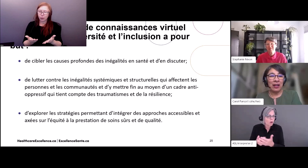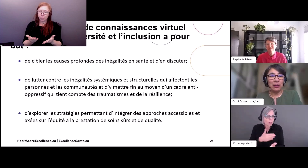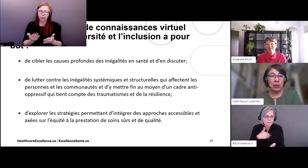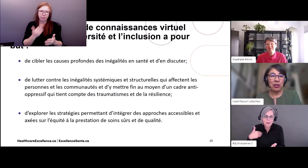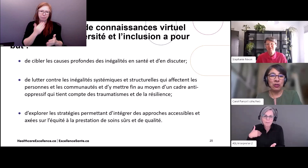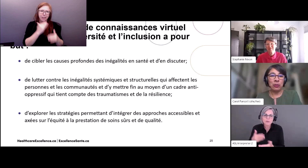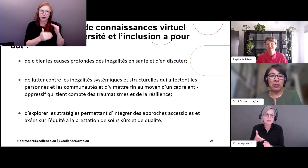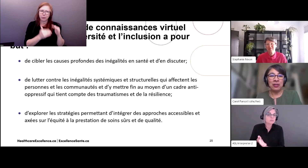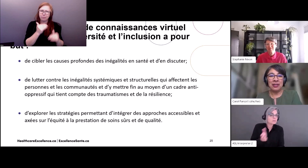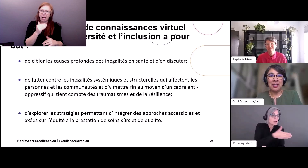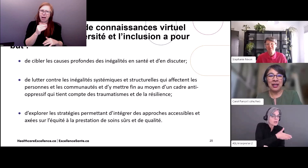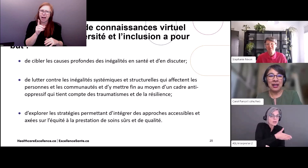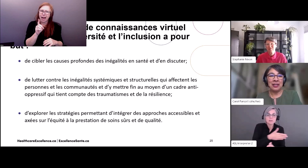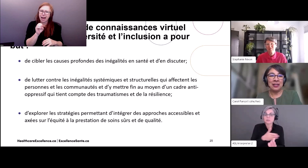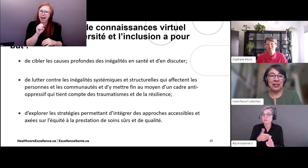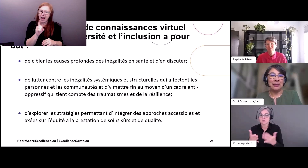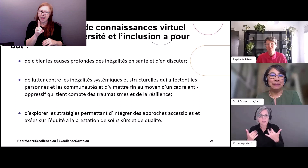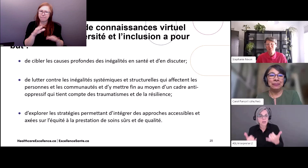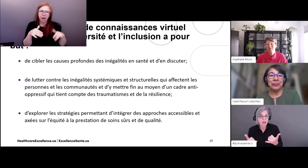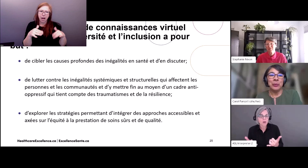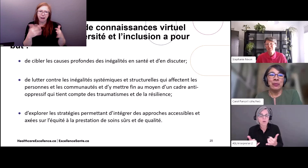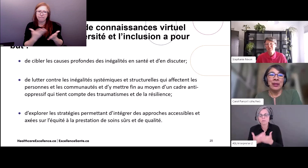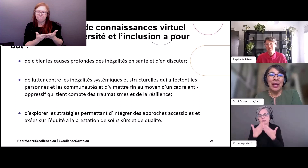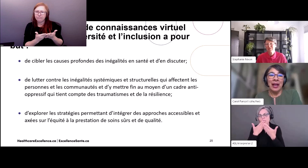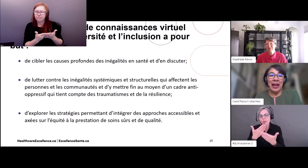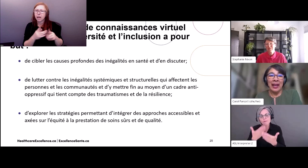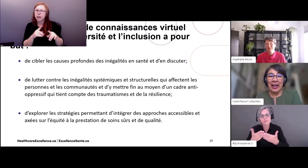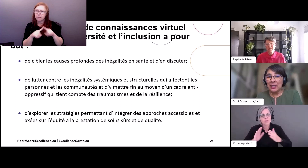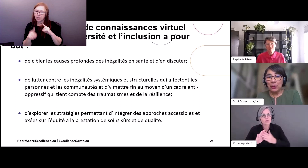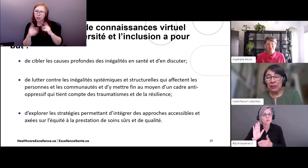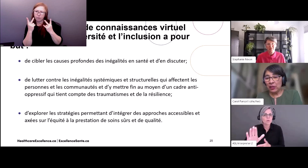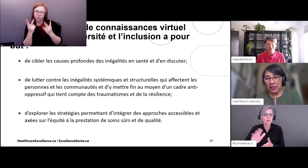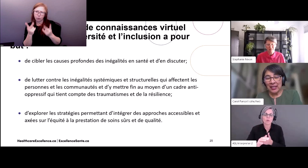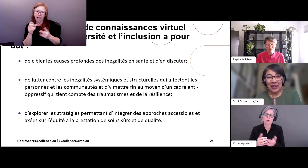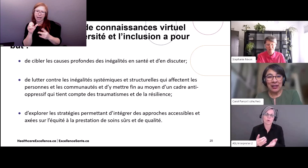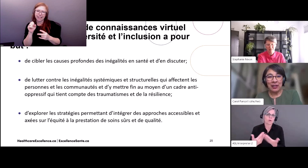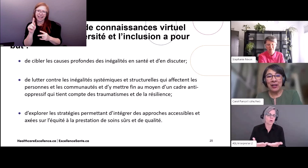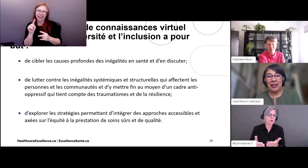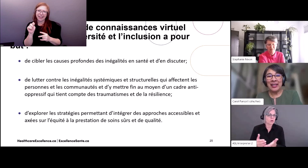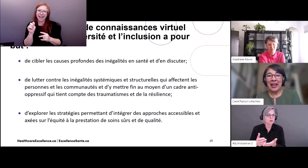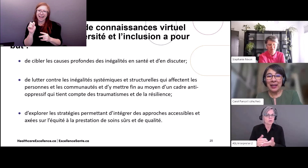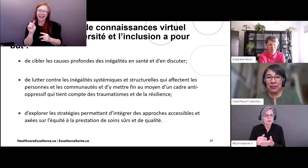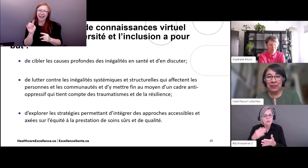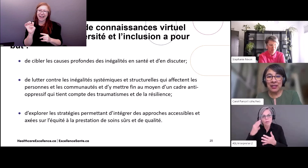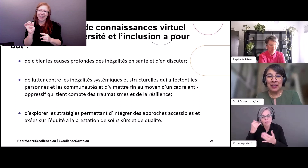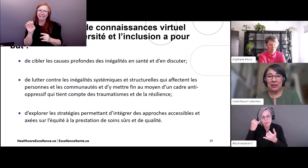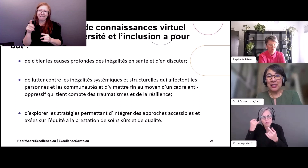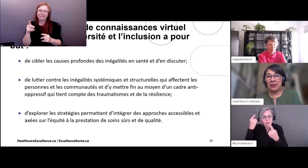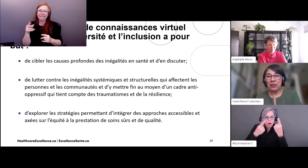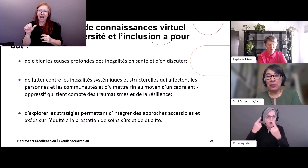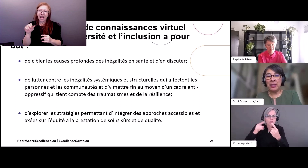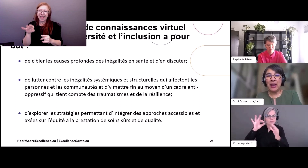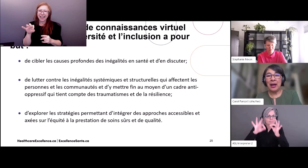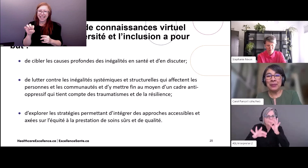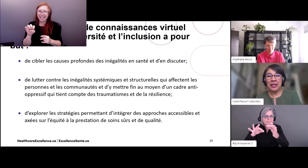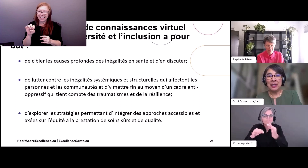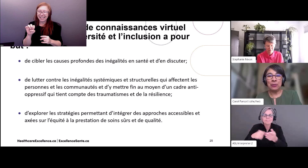à tous les membres de ce groupe présent, passé pour leur